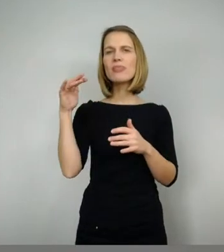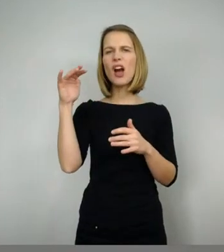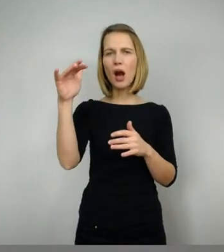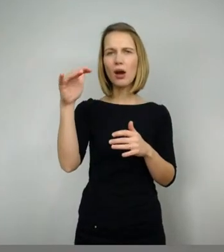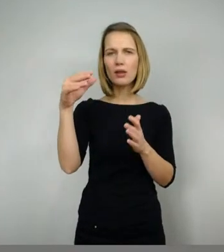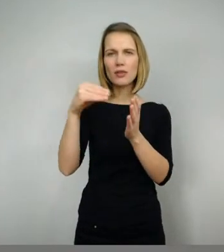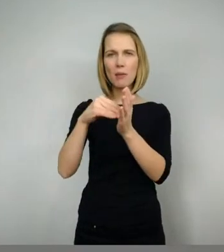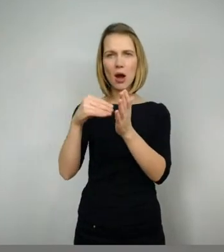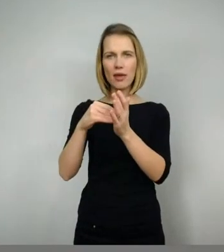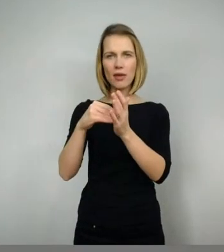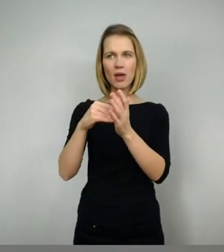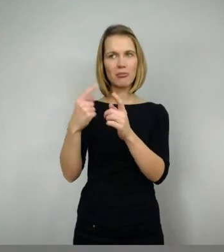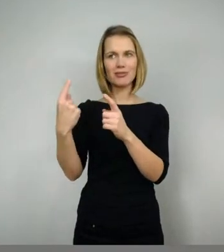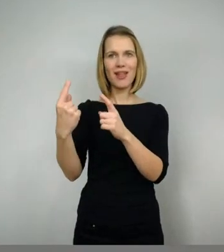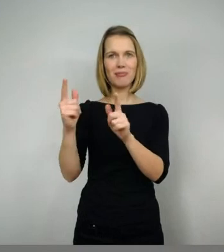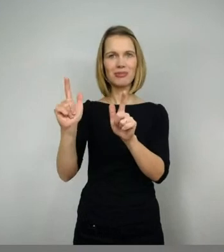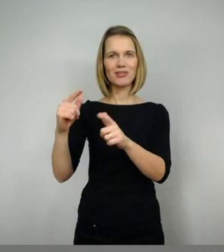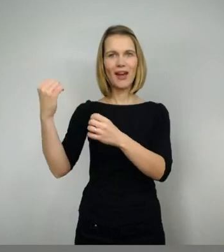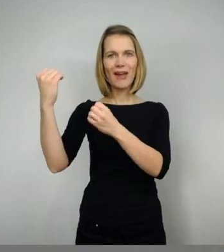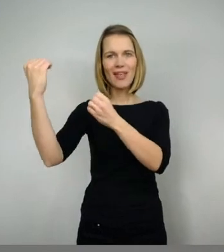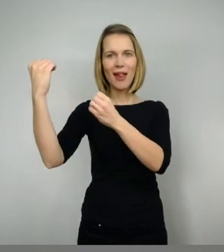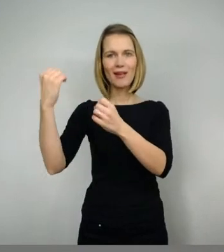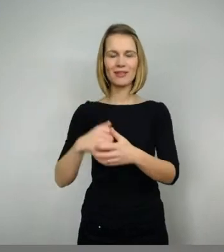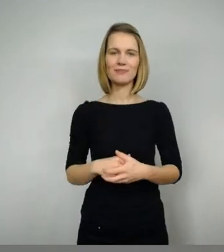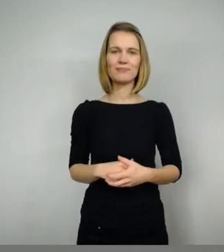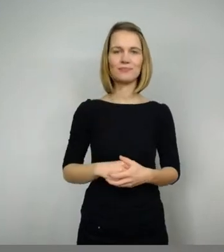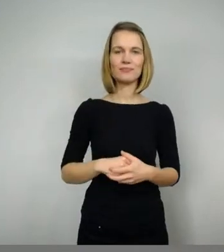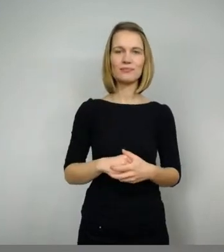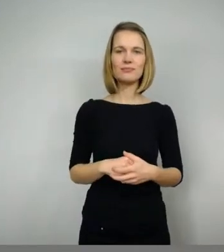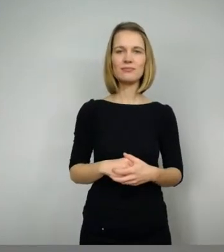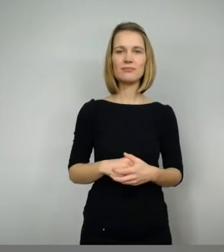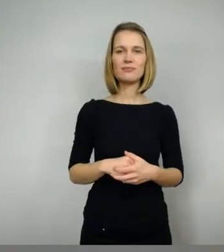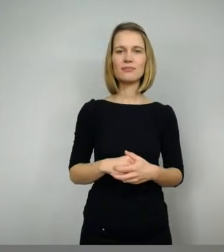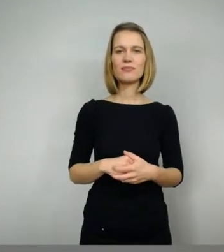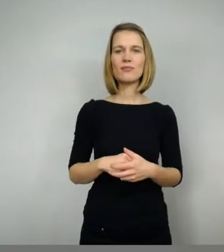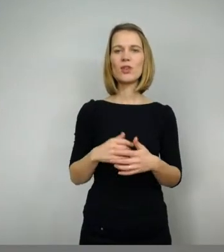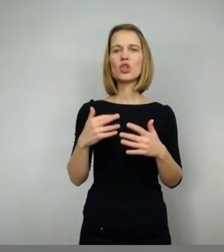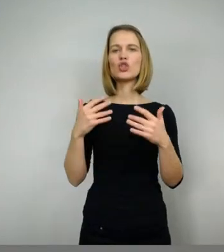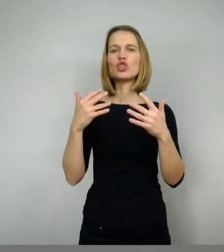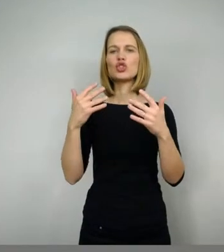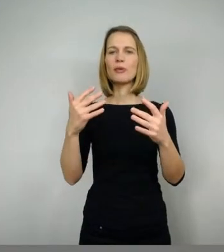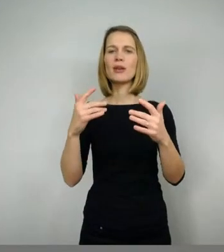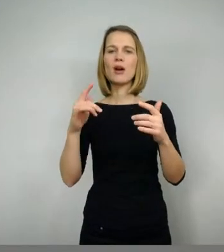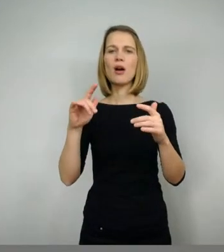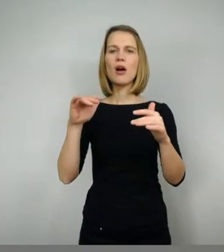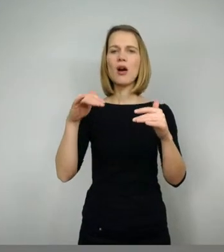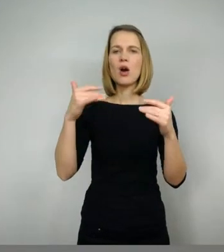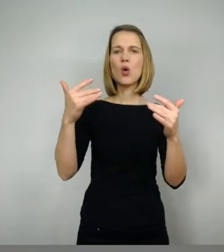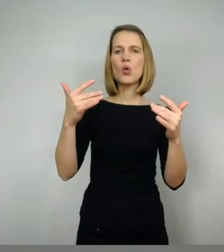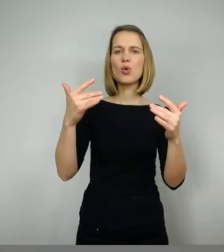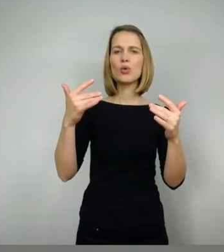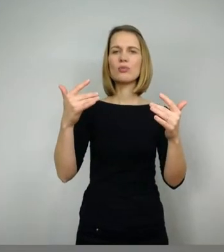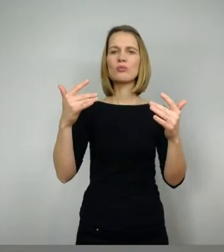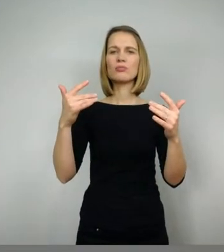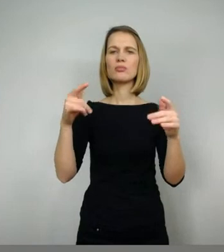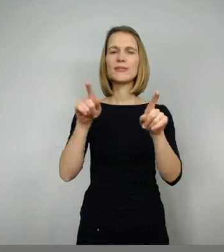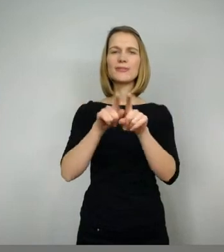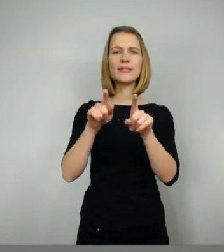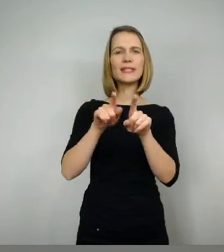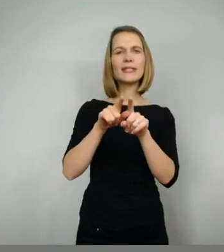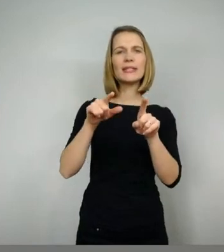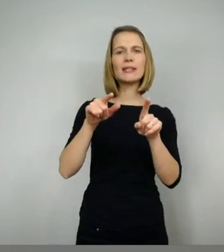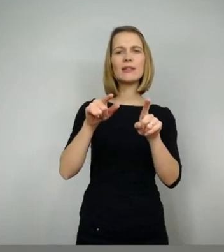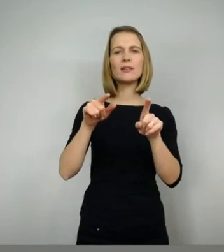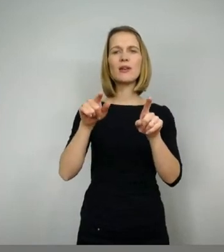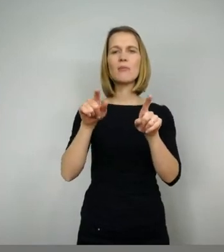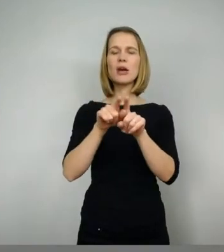begegnet auch ab und zu einem sogenannten Meerwunder, wo wir nicht genau wissen, wie es uns das vorzustellen. Ist das so eine Art Triton-Figur, wie bei Ariel,